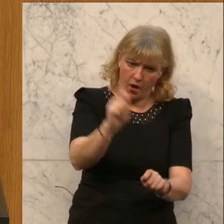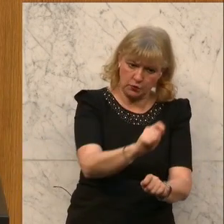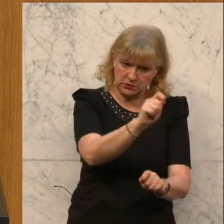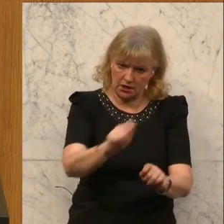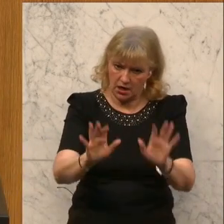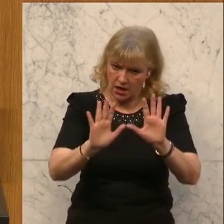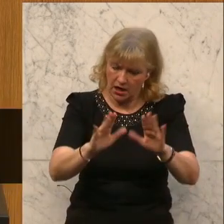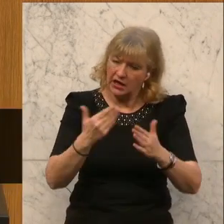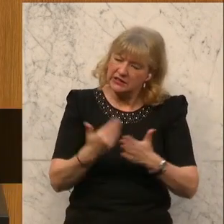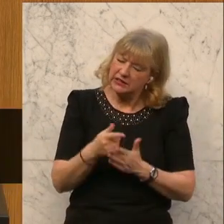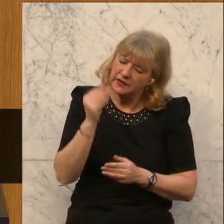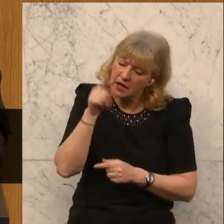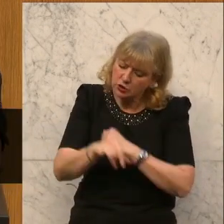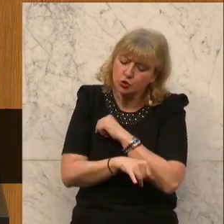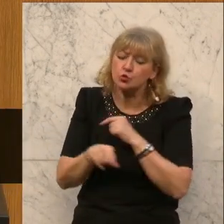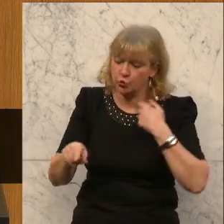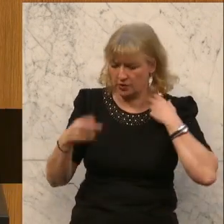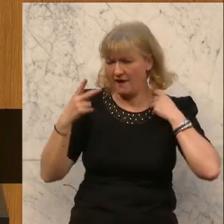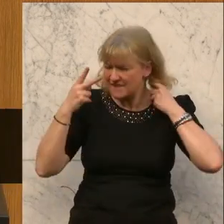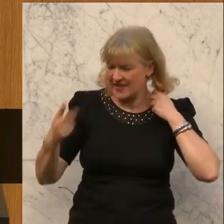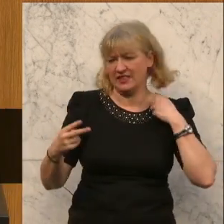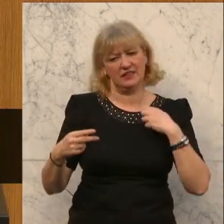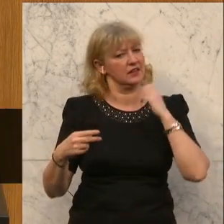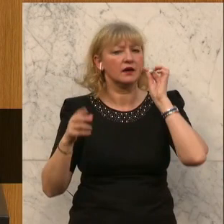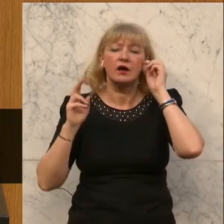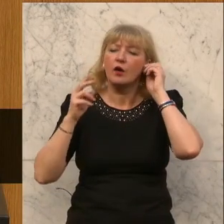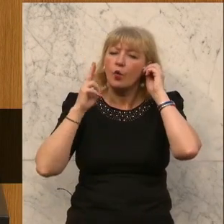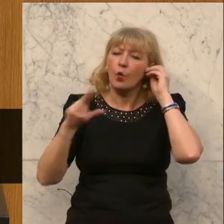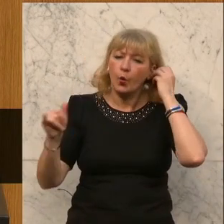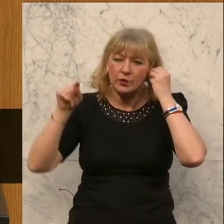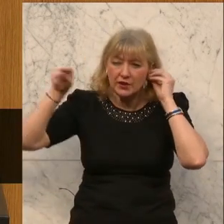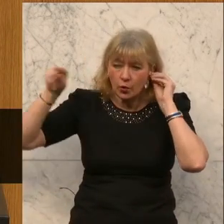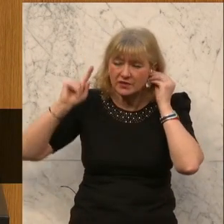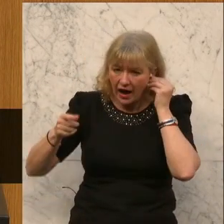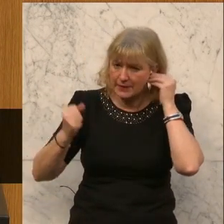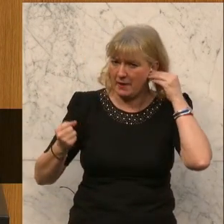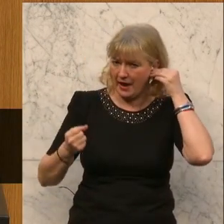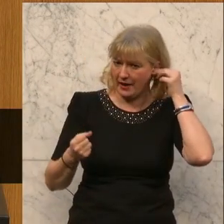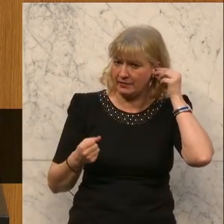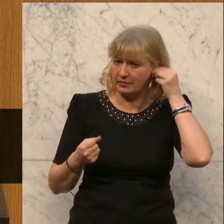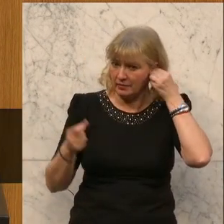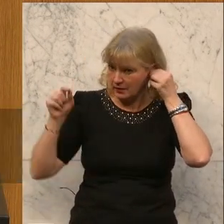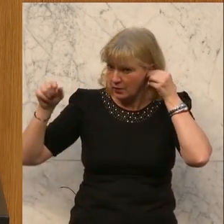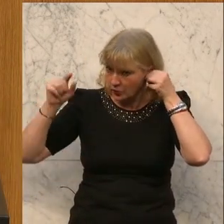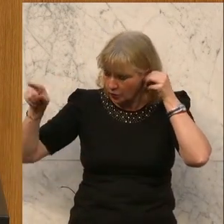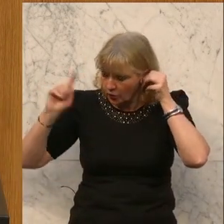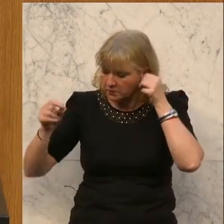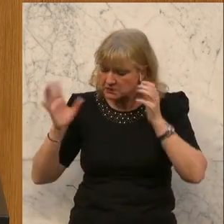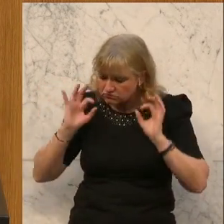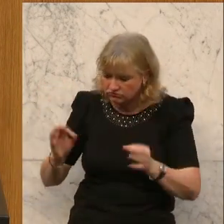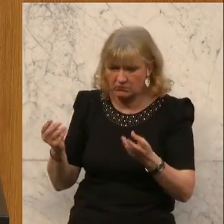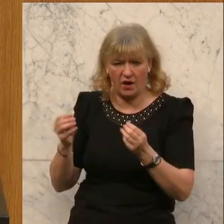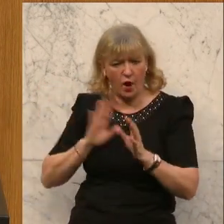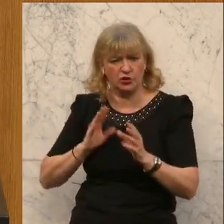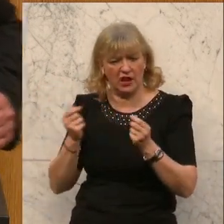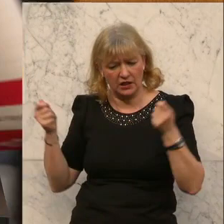ich, ist diese Studie schon wichtig. Auf die Universitäten könnte man das auch machen. Stottert unsere Universitäten mit einständigem Geld